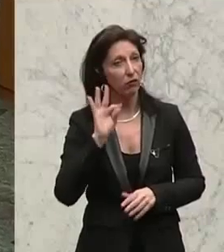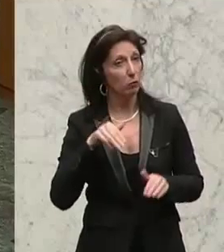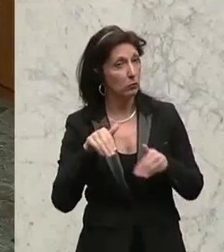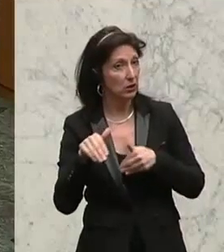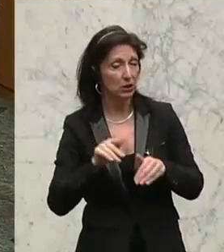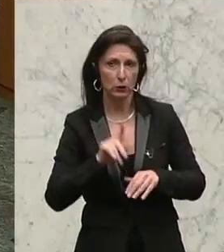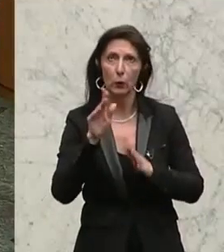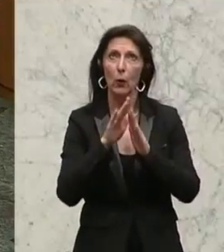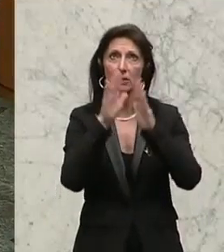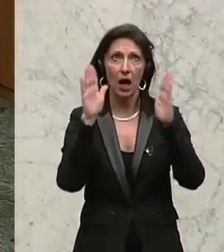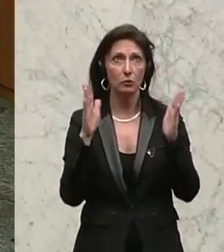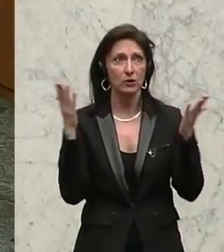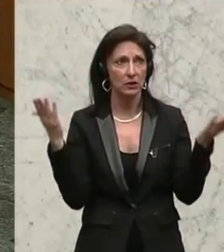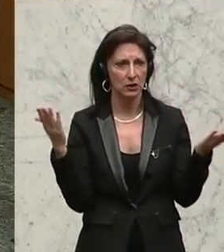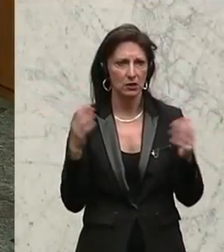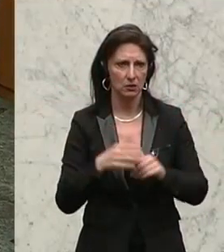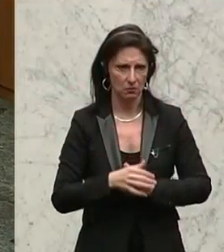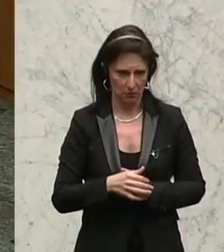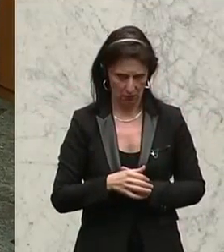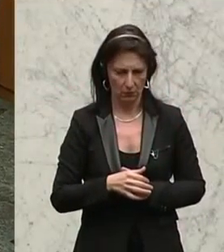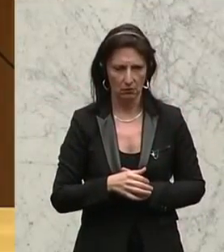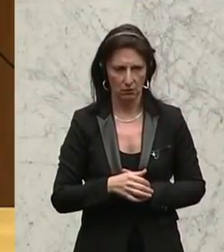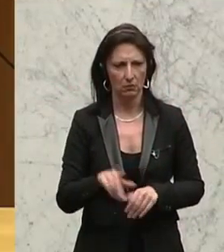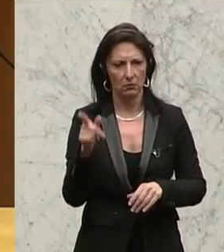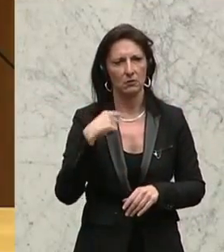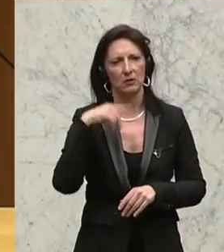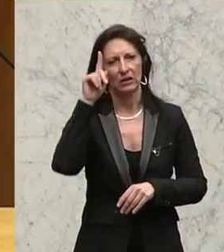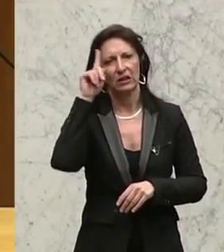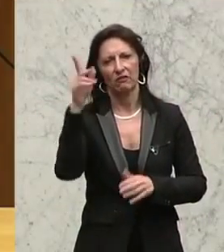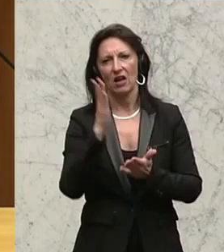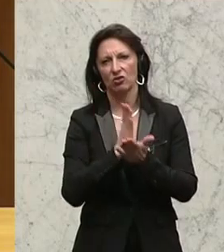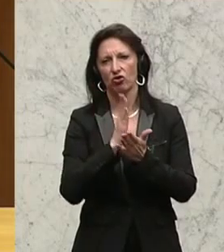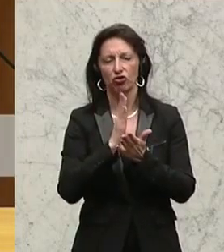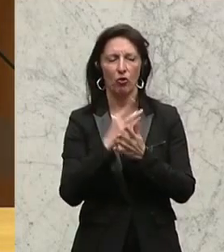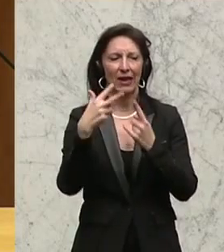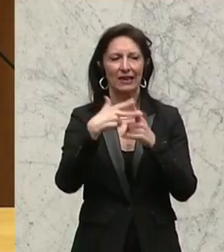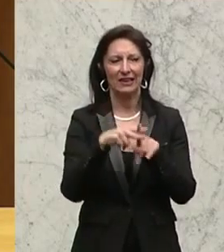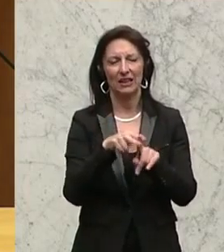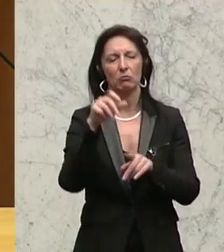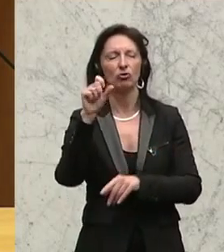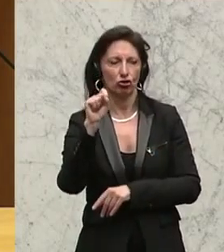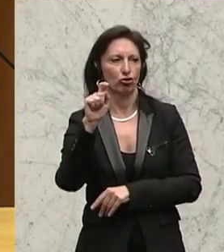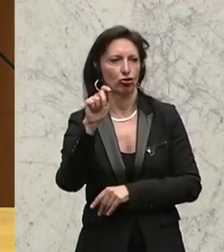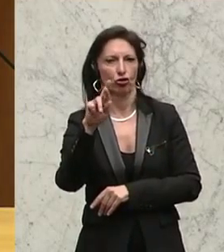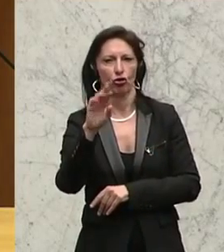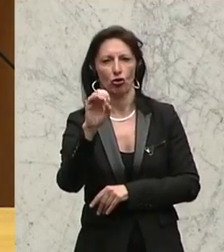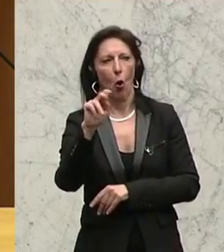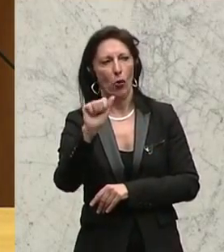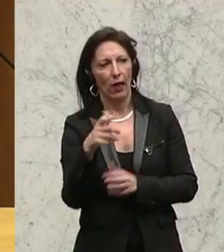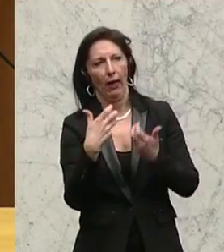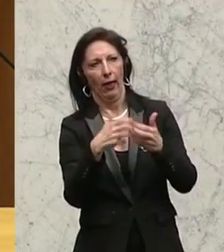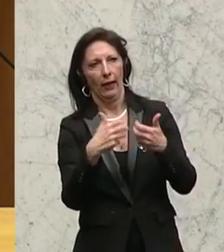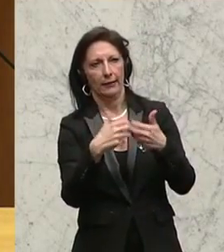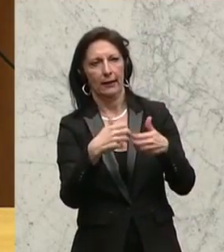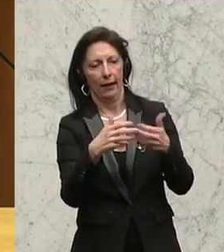Hohes Haus. Wir kennen ja das Narrativ des Team Stronach bereits zur Genüge. Es sitzt in